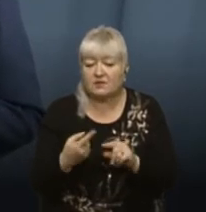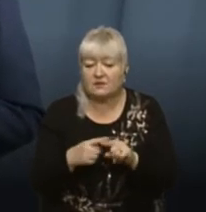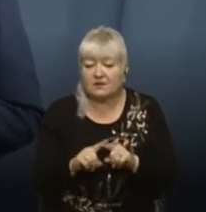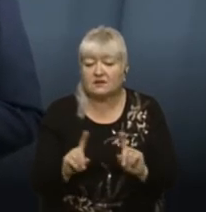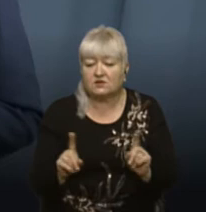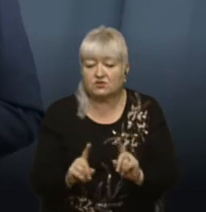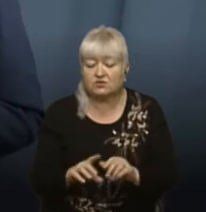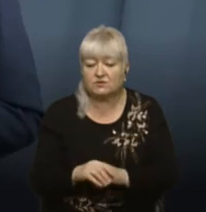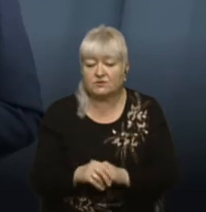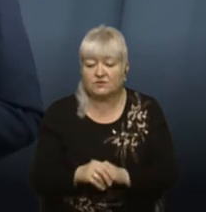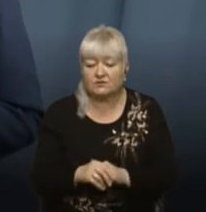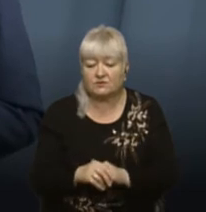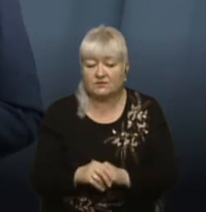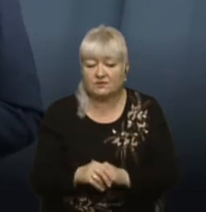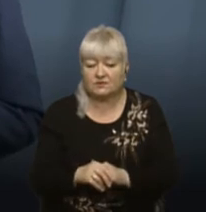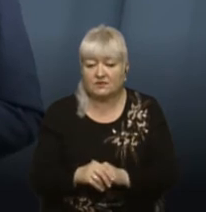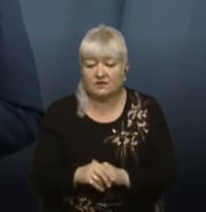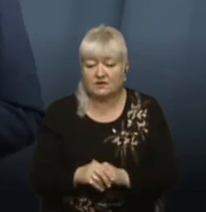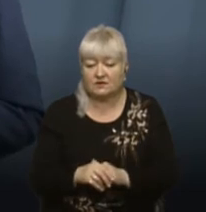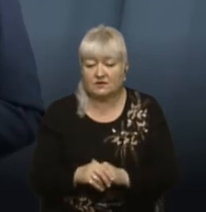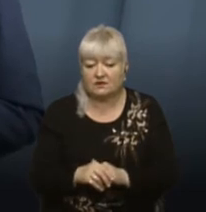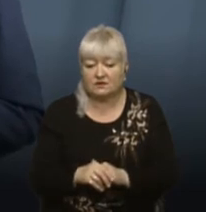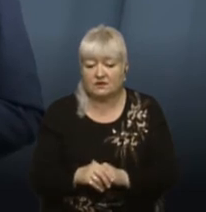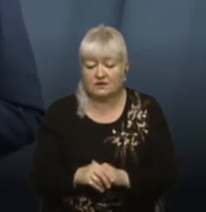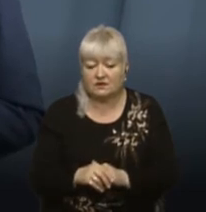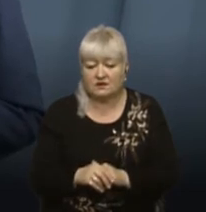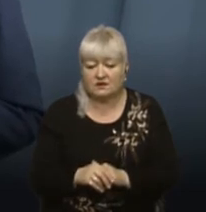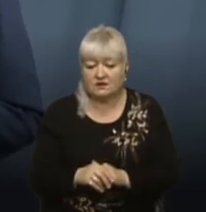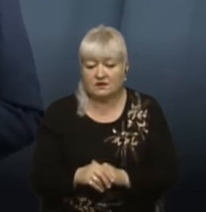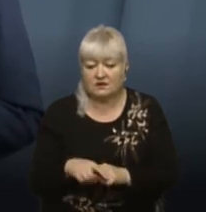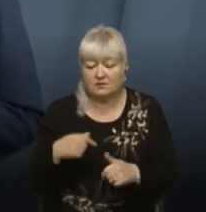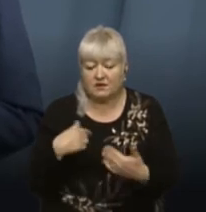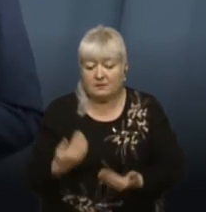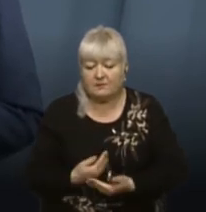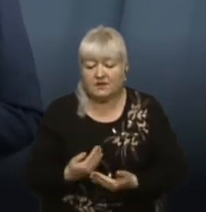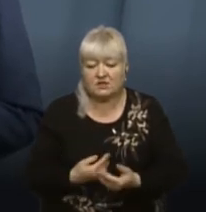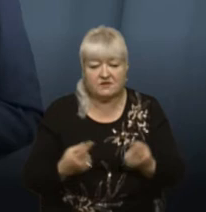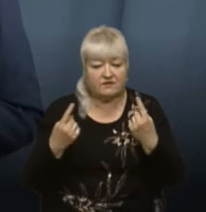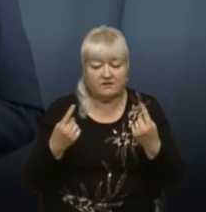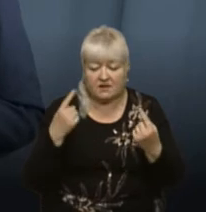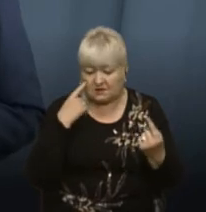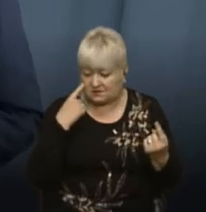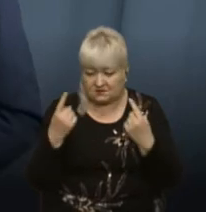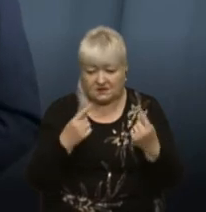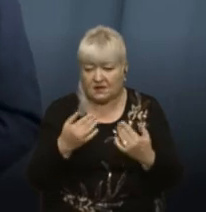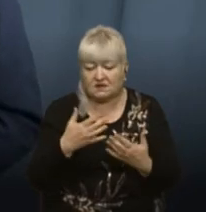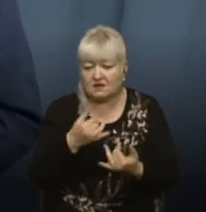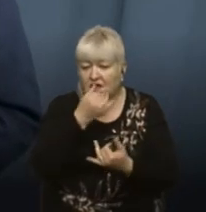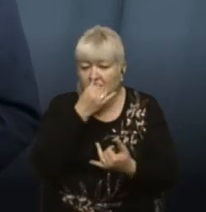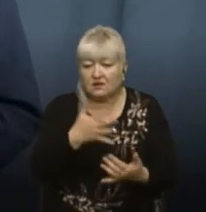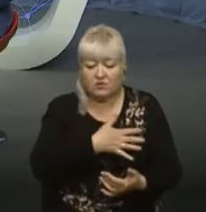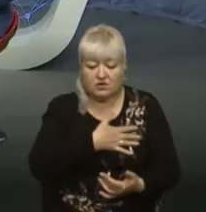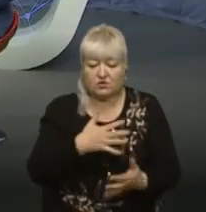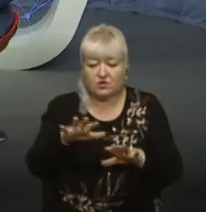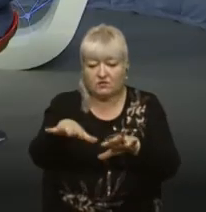пережили ми, ну, насправді, дуже великий стрес, і дуже довго ми не могли речі забрати наші з будинку,